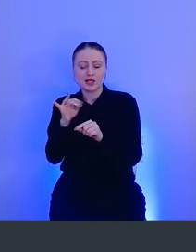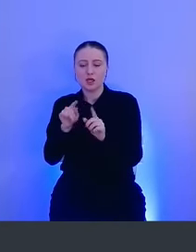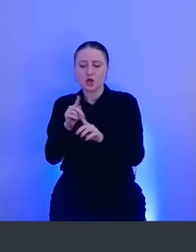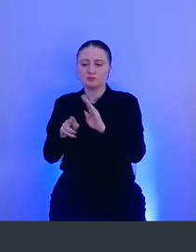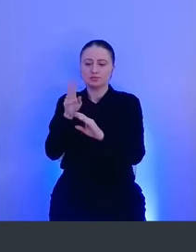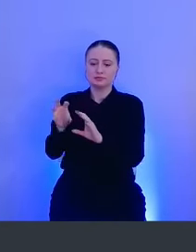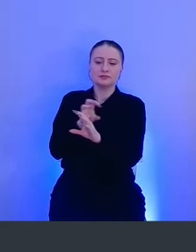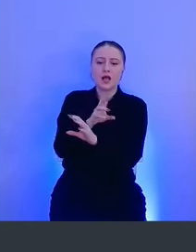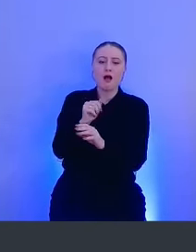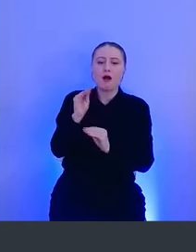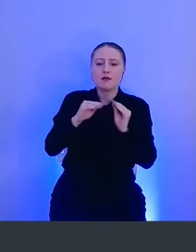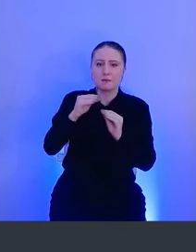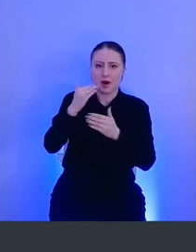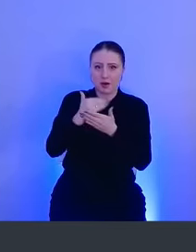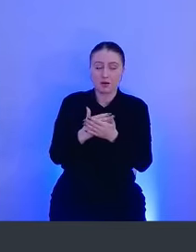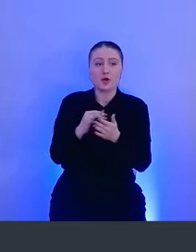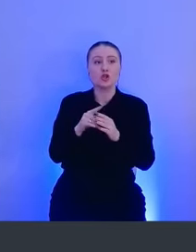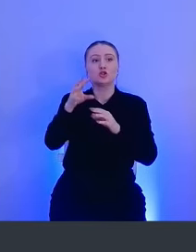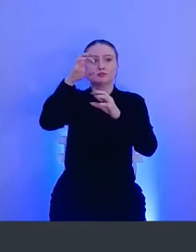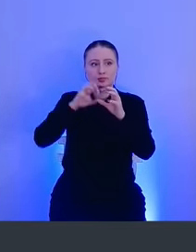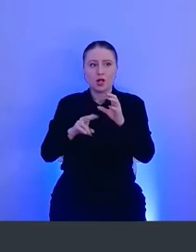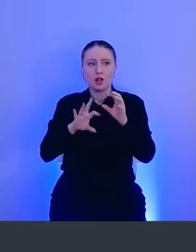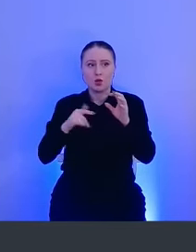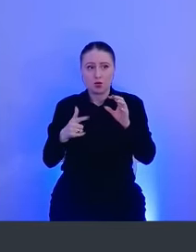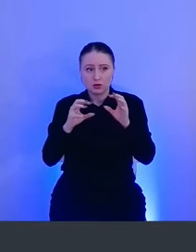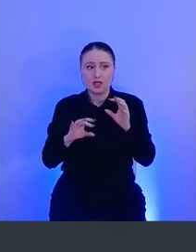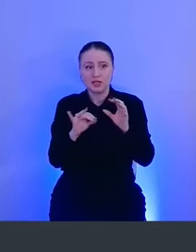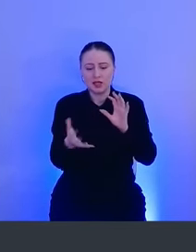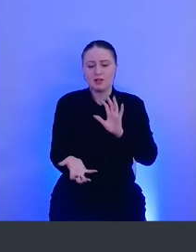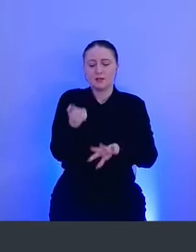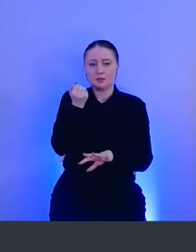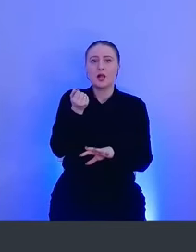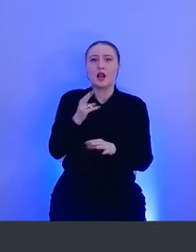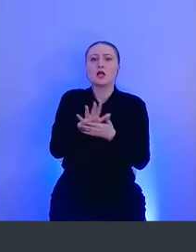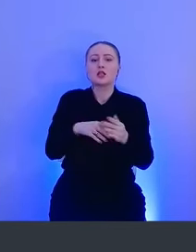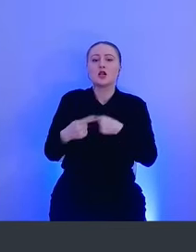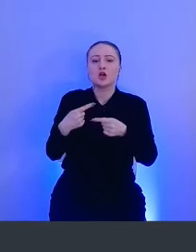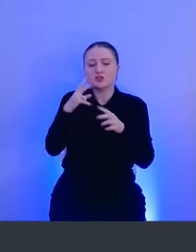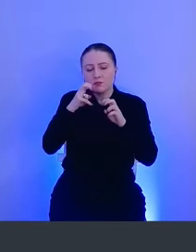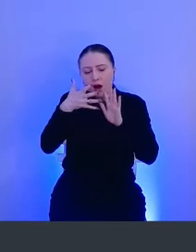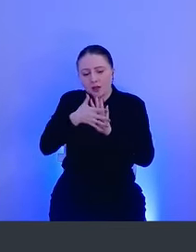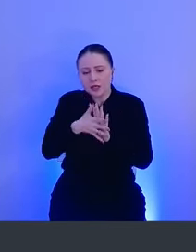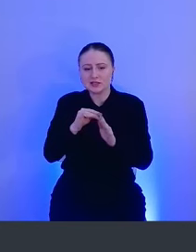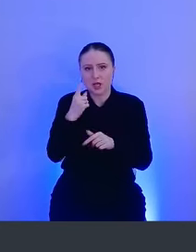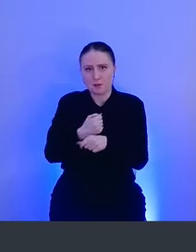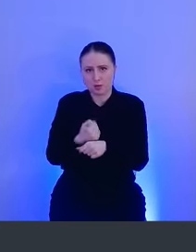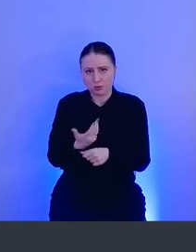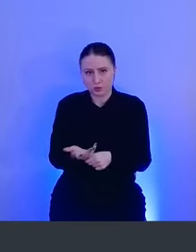после чего с помощью OpenBSM-хуков она обращалась к логам и забирала их для дальнейшего анализа и обработки.